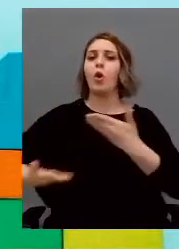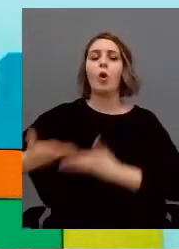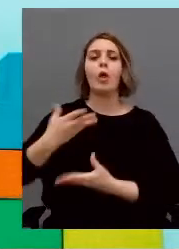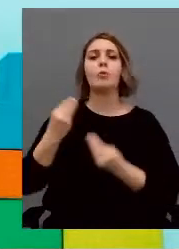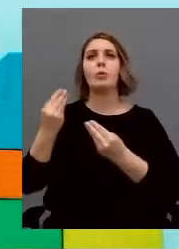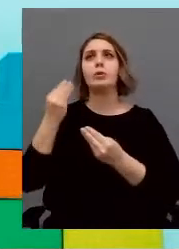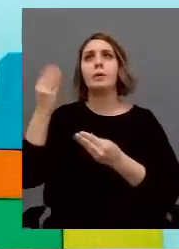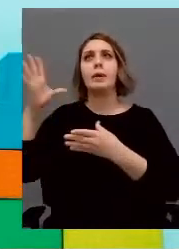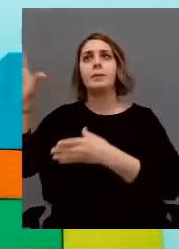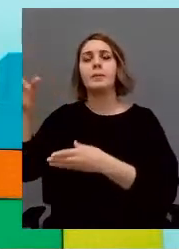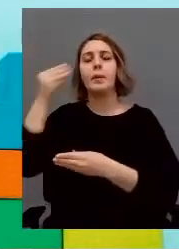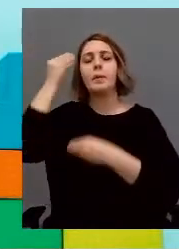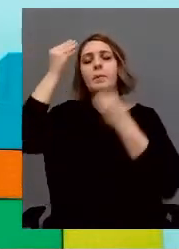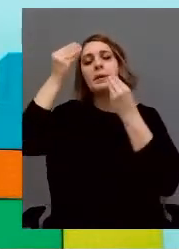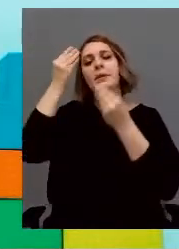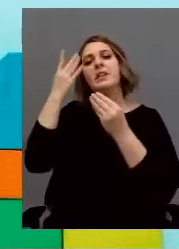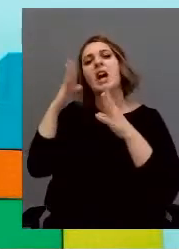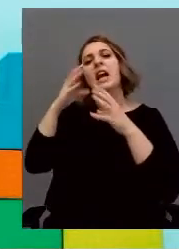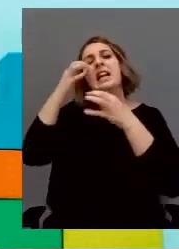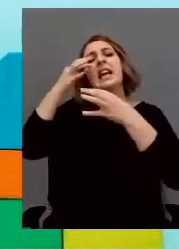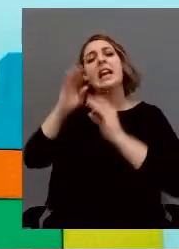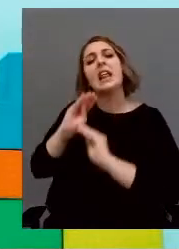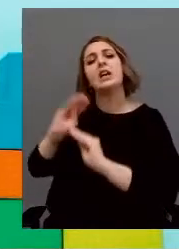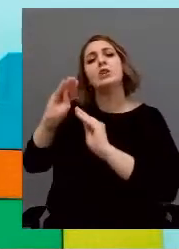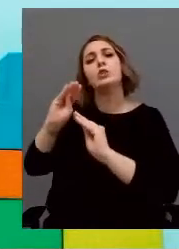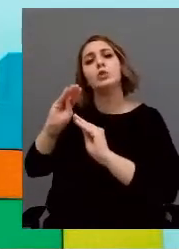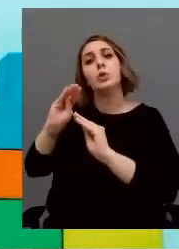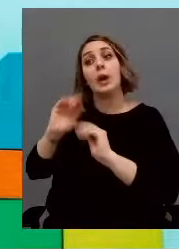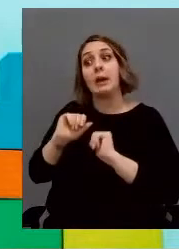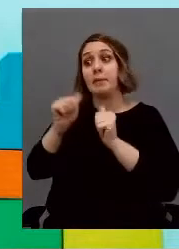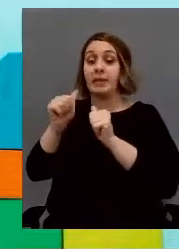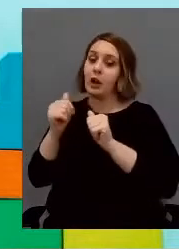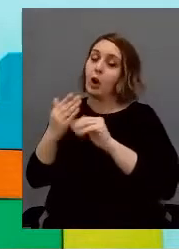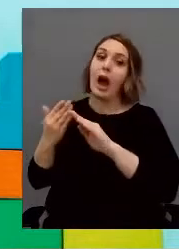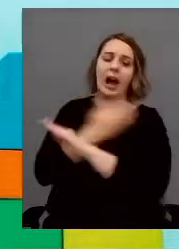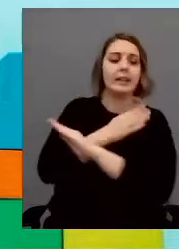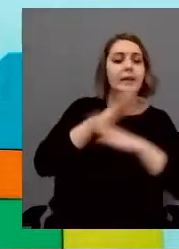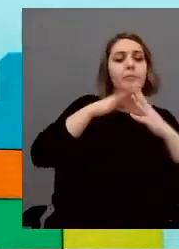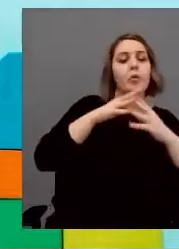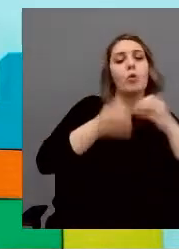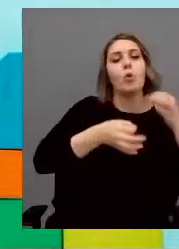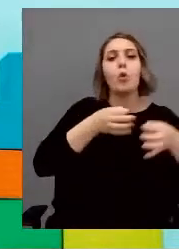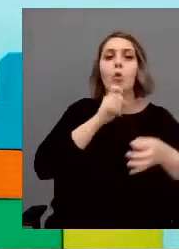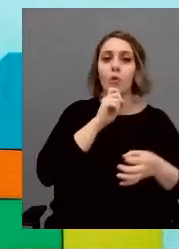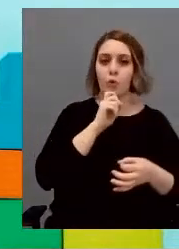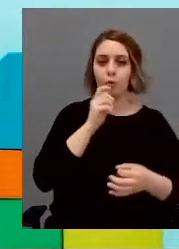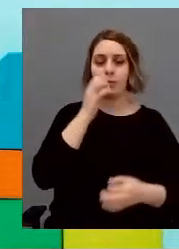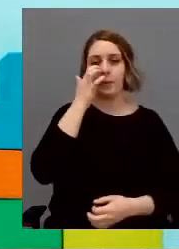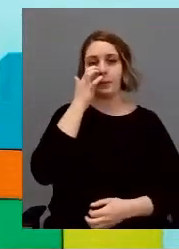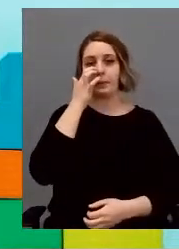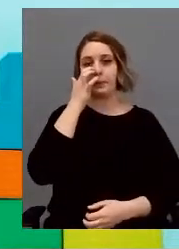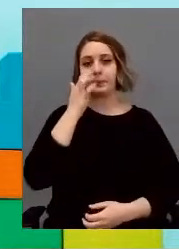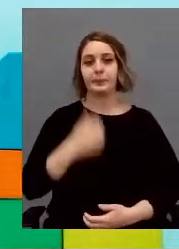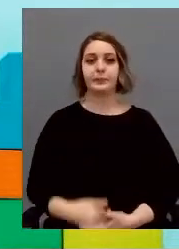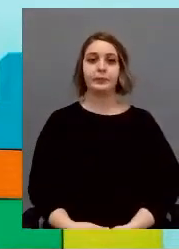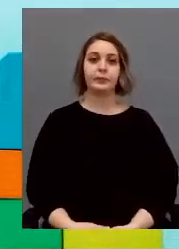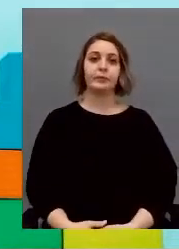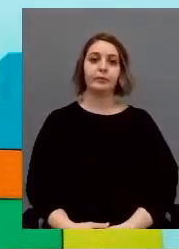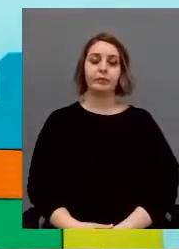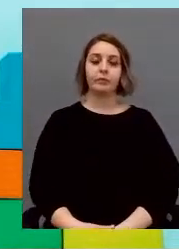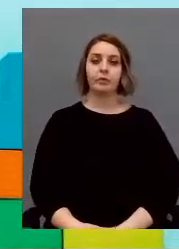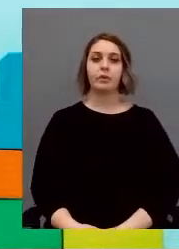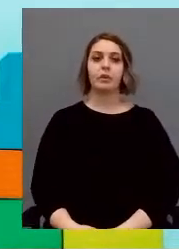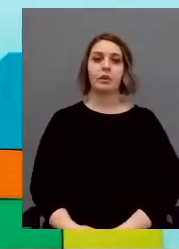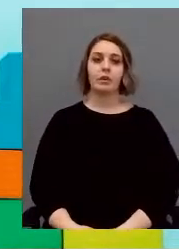come strutturare questa realità prima di ripetarla. Quindi con una grande attenzione alla ricerca di un contesto